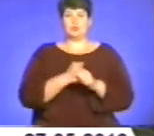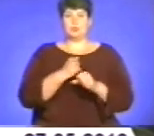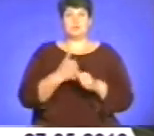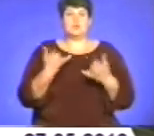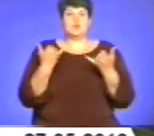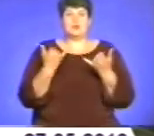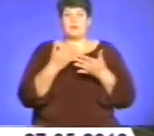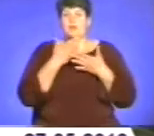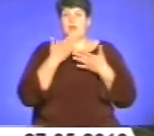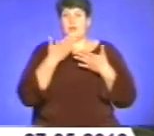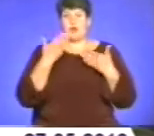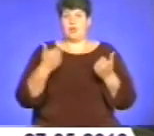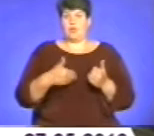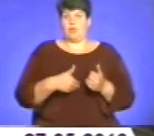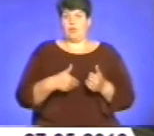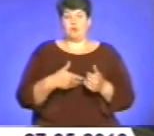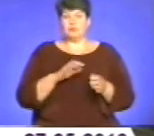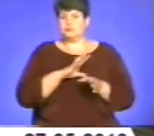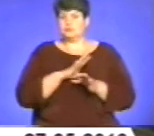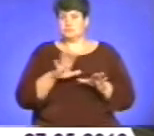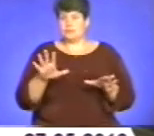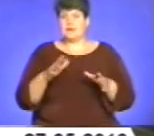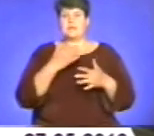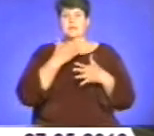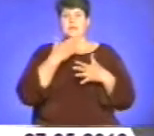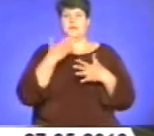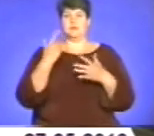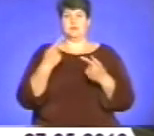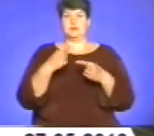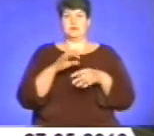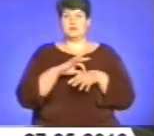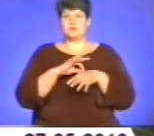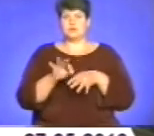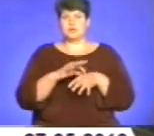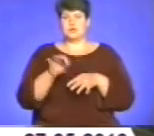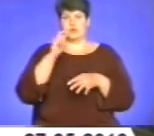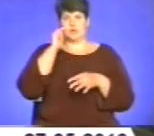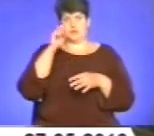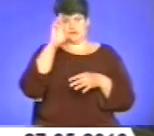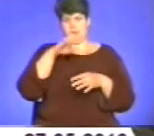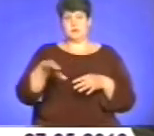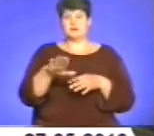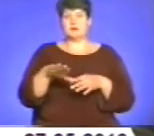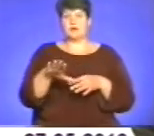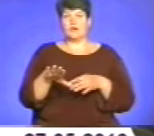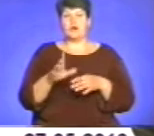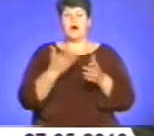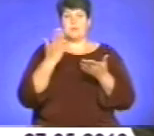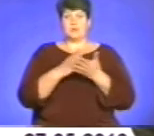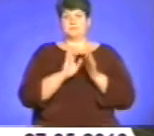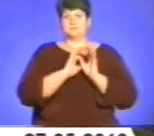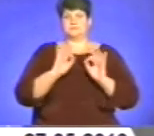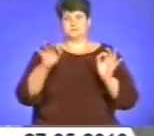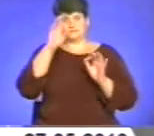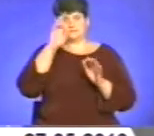не мали б ні голодоморів, ми б не мали ні більшовицьких репресій, ми б мали українську державу ще з початку 20-го